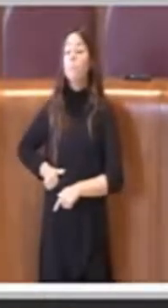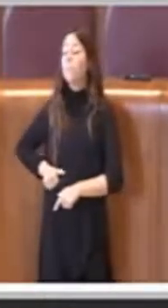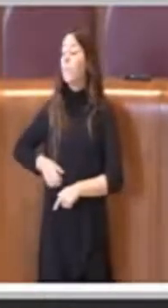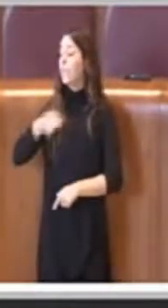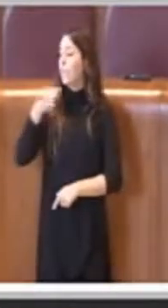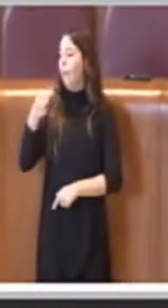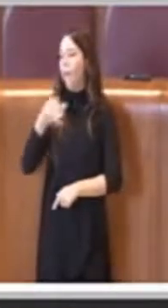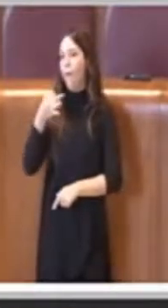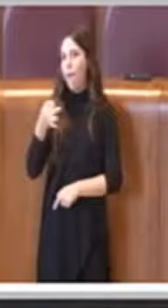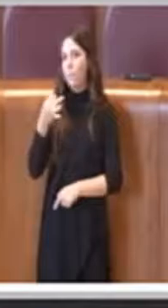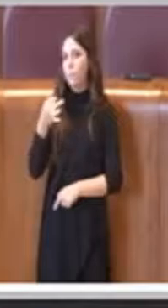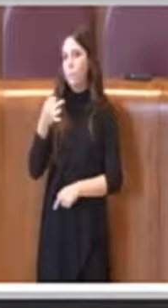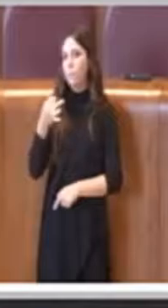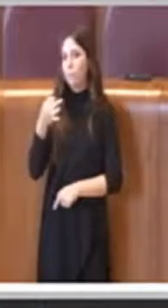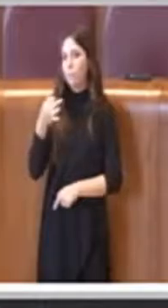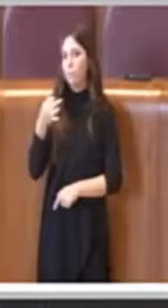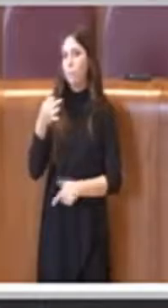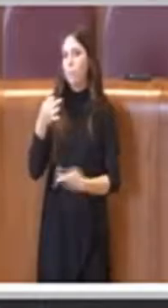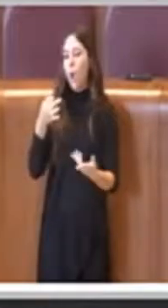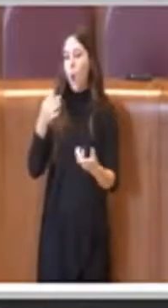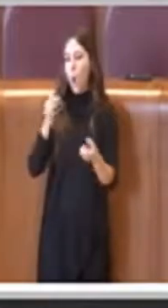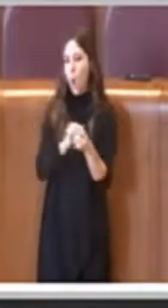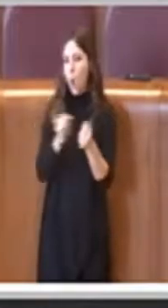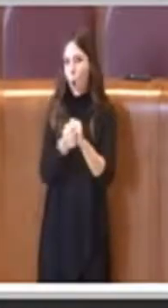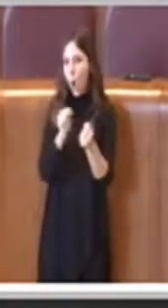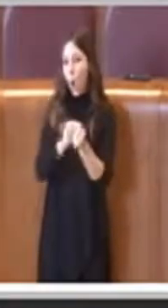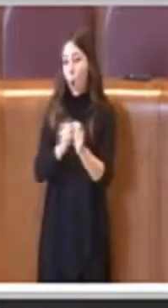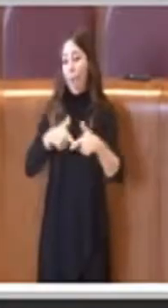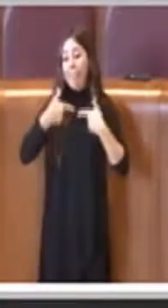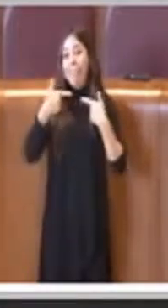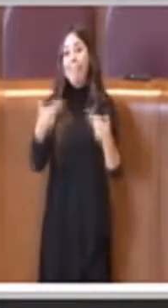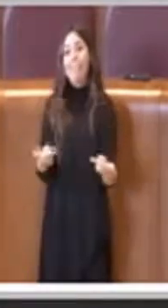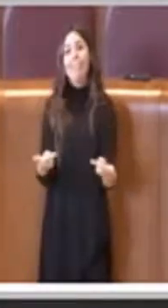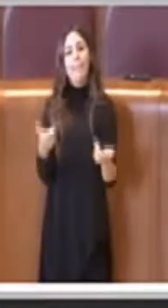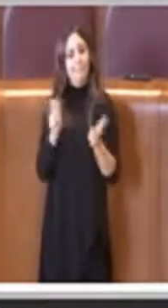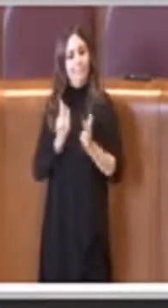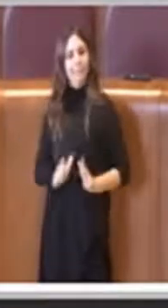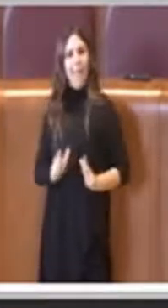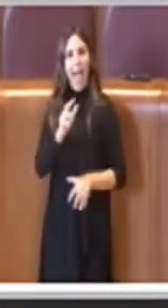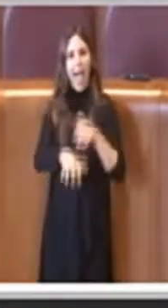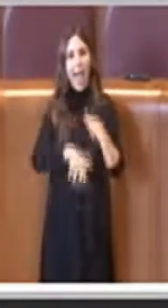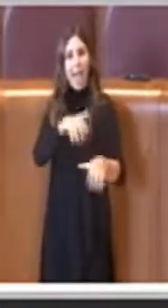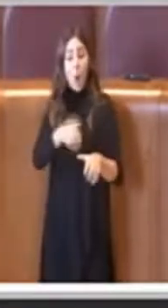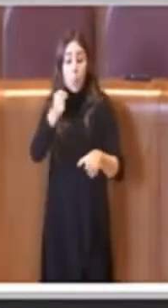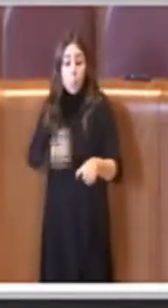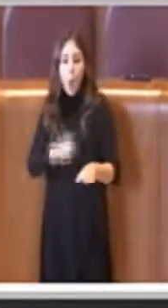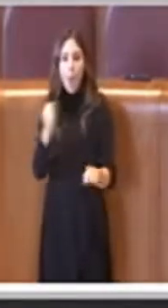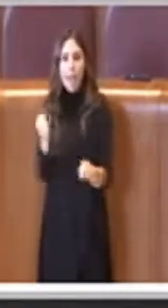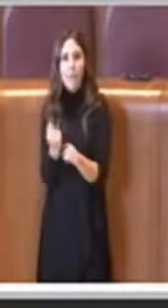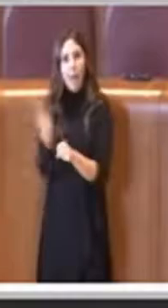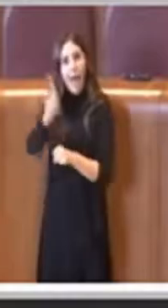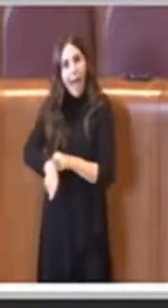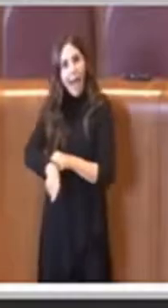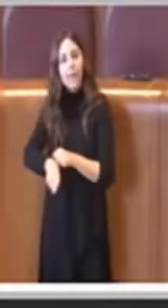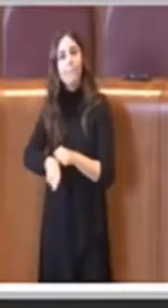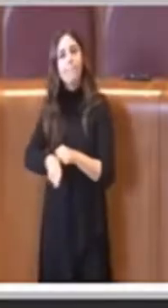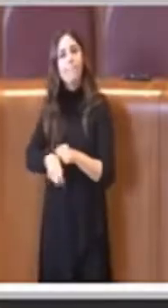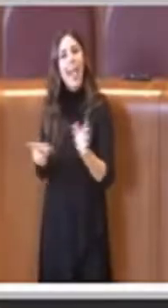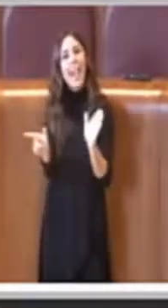chiaramente a loro dire insomma lottato per il benessere degli animali, potevano tranquillamente lavorare sulla modifica della